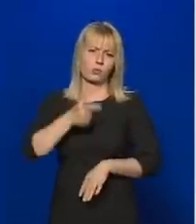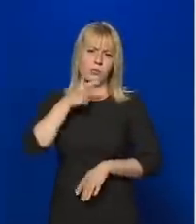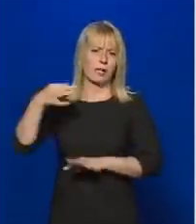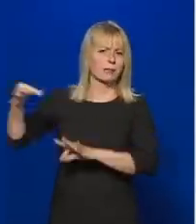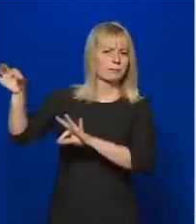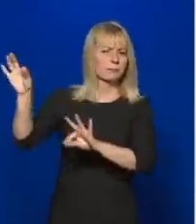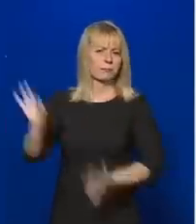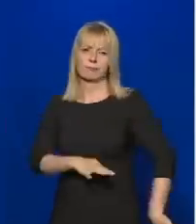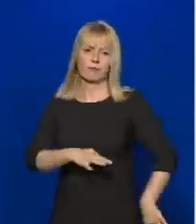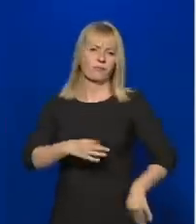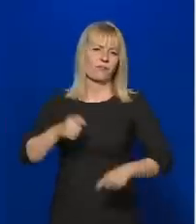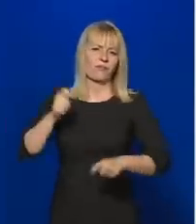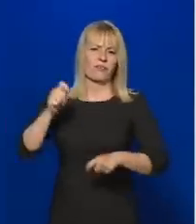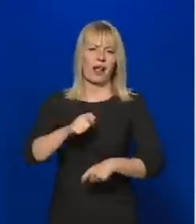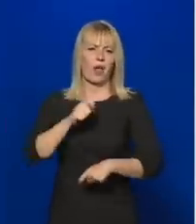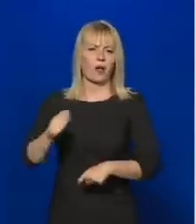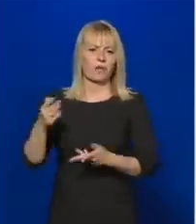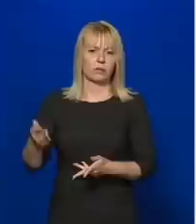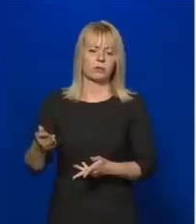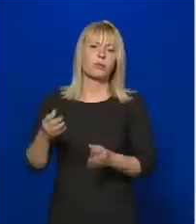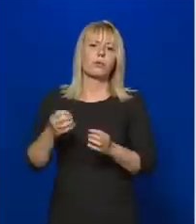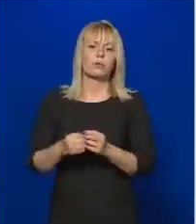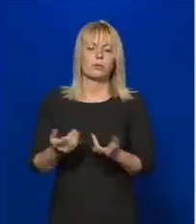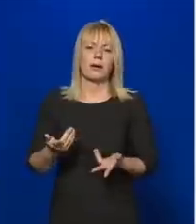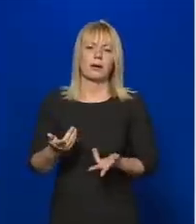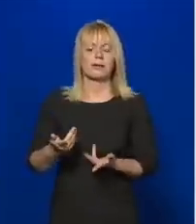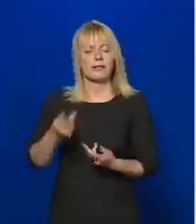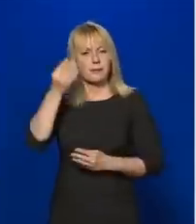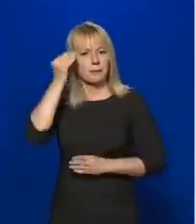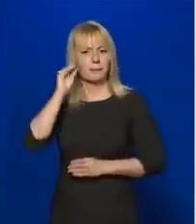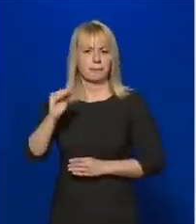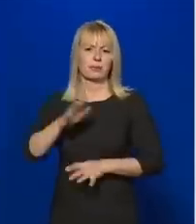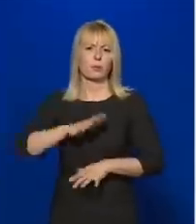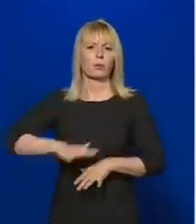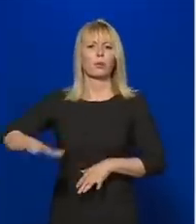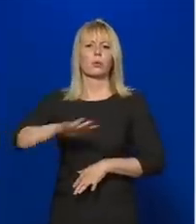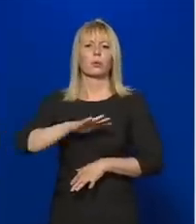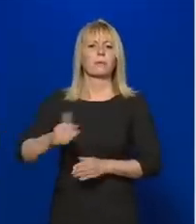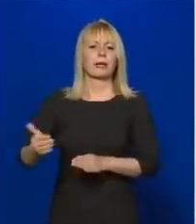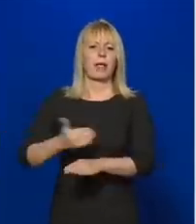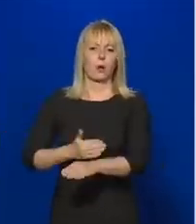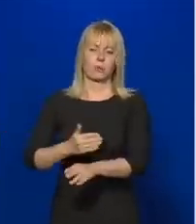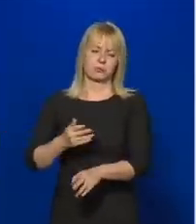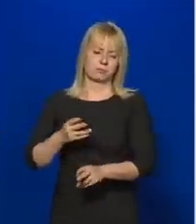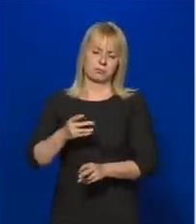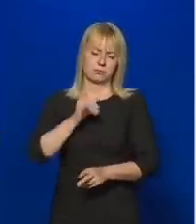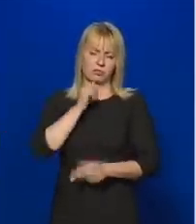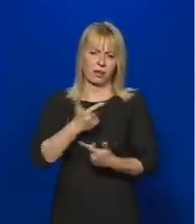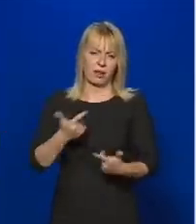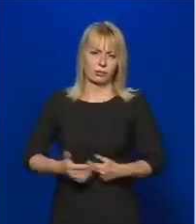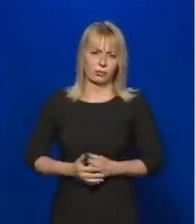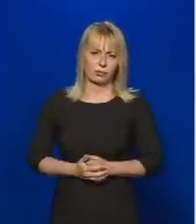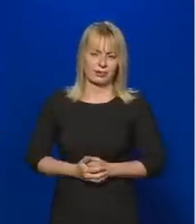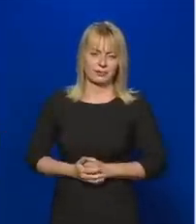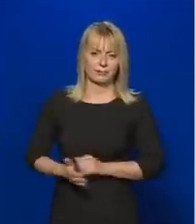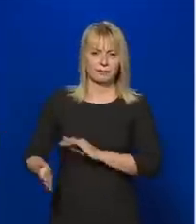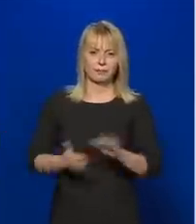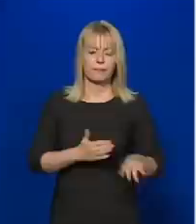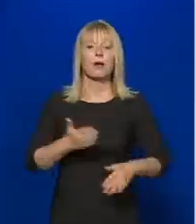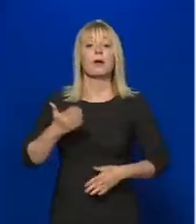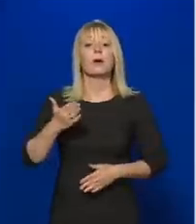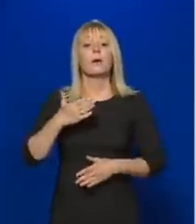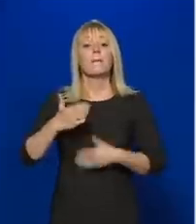4-én méltó körülmények között zavatása még nem lenne lehetőség. Május 6-án Szerbia